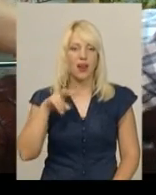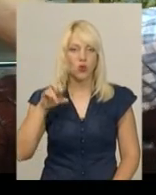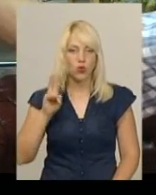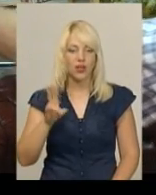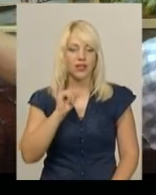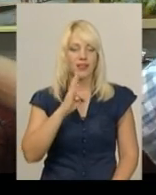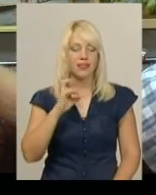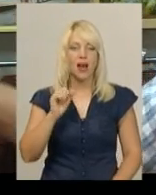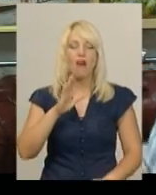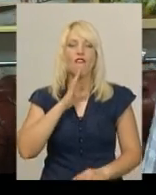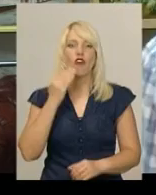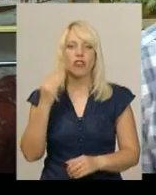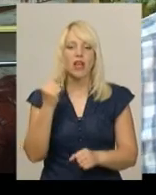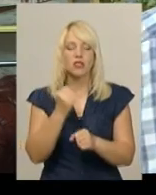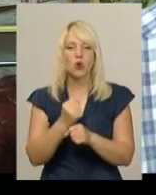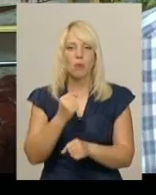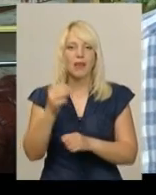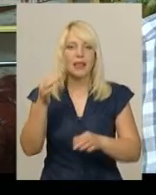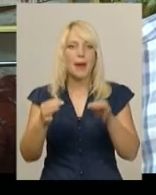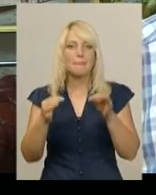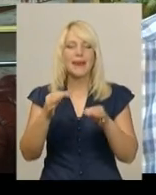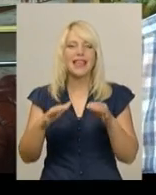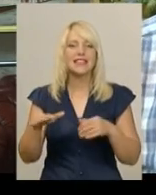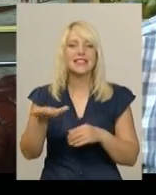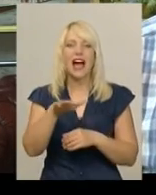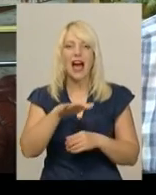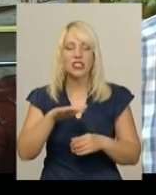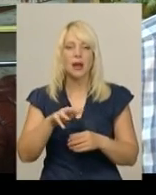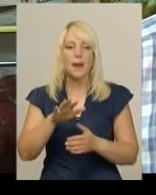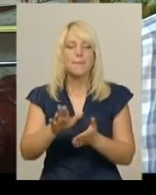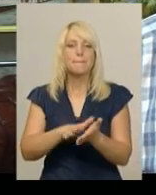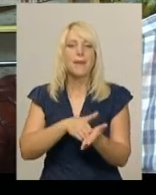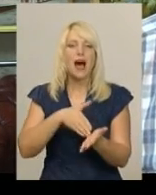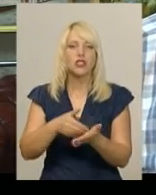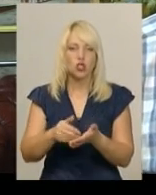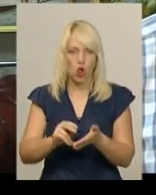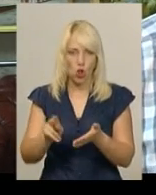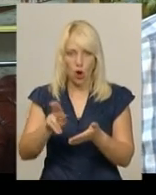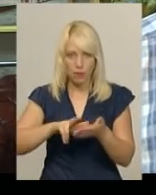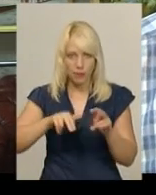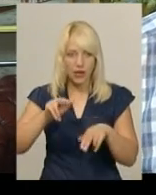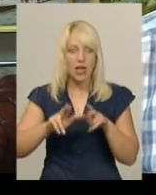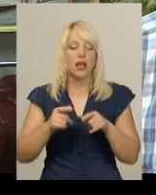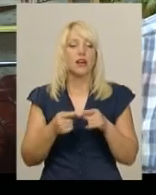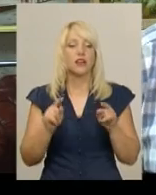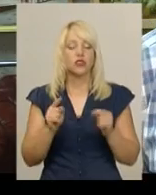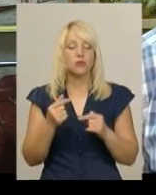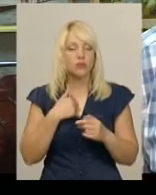маслом. Чому ця робота привертає таку найбільшу увагу – це те, що